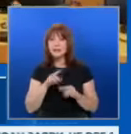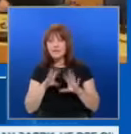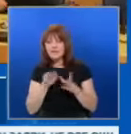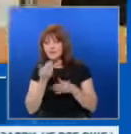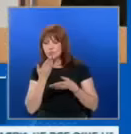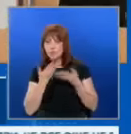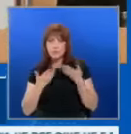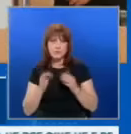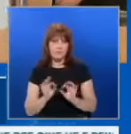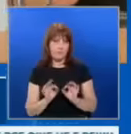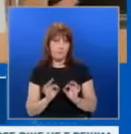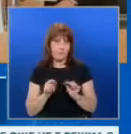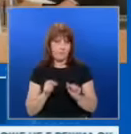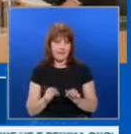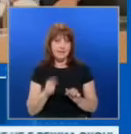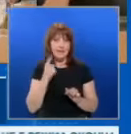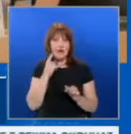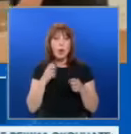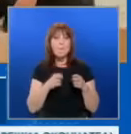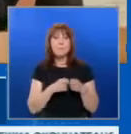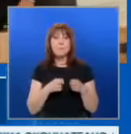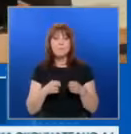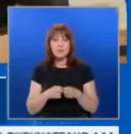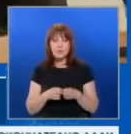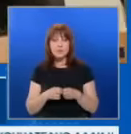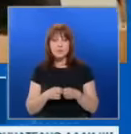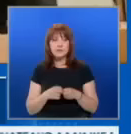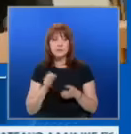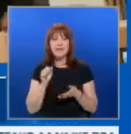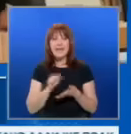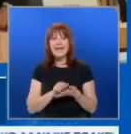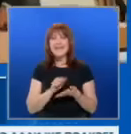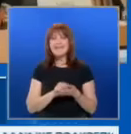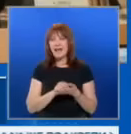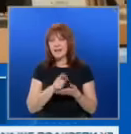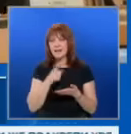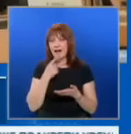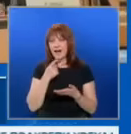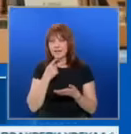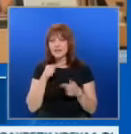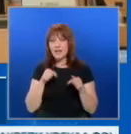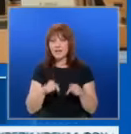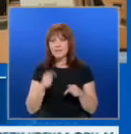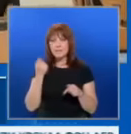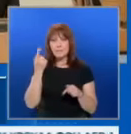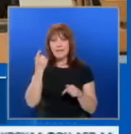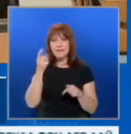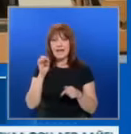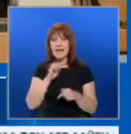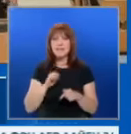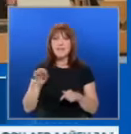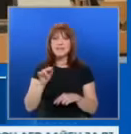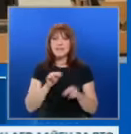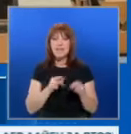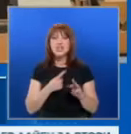момента. В Брюксел изданието Политико пък съобщи днеш, че председателя на Европейския